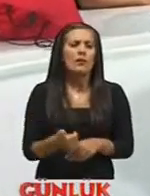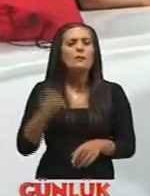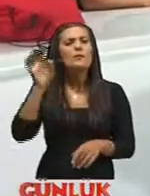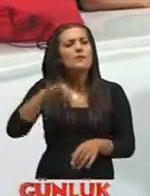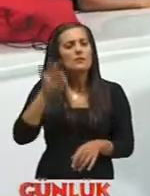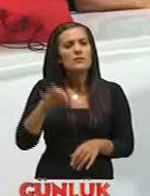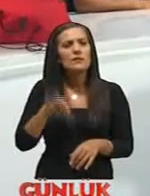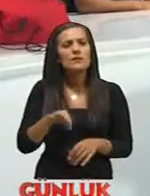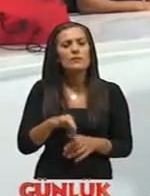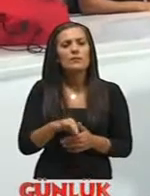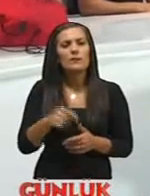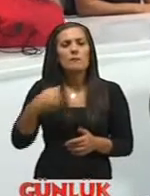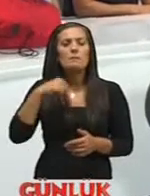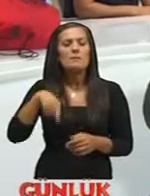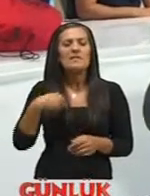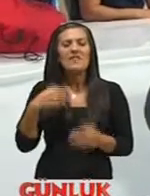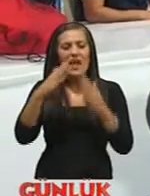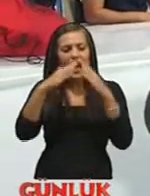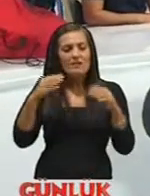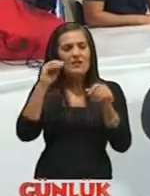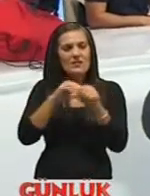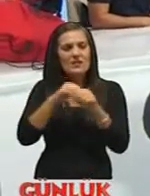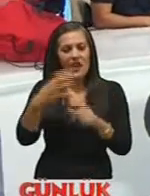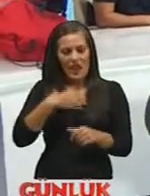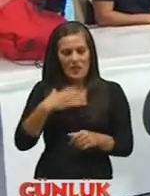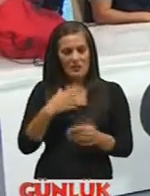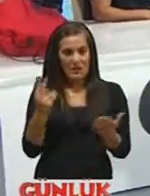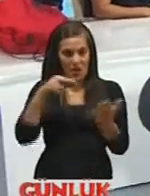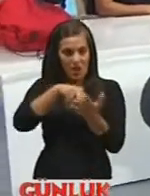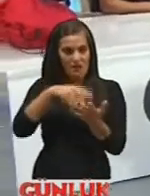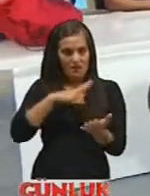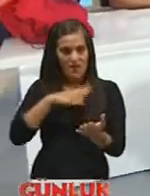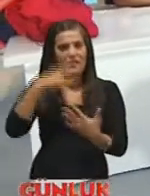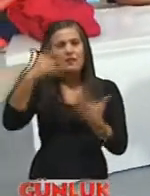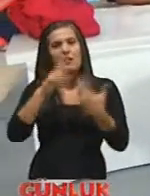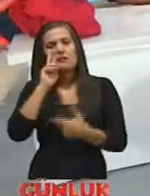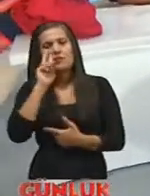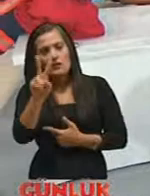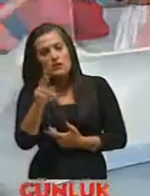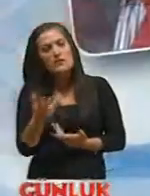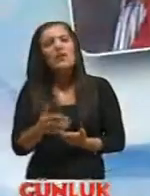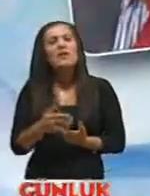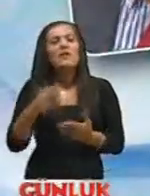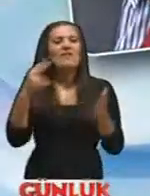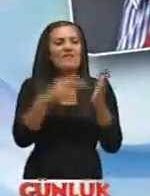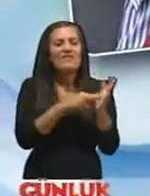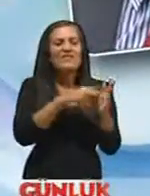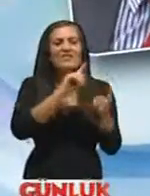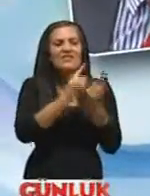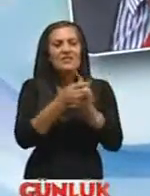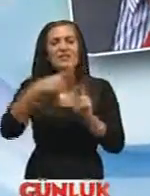biz evimizde kendimiz ayaktayken televizyonumuzu izlerken fişli